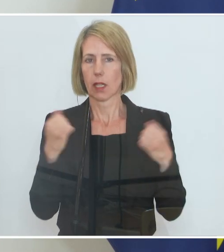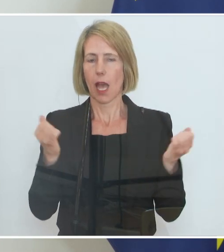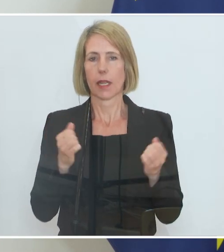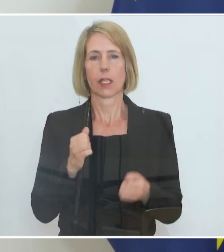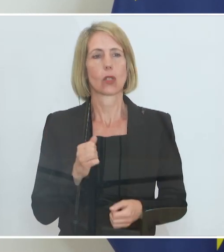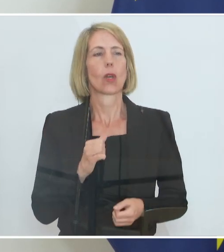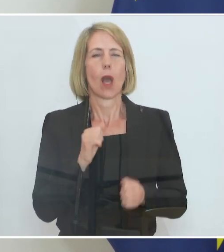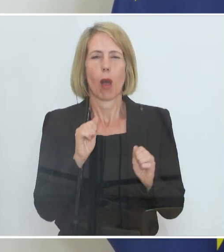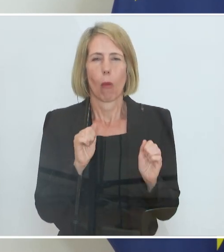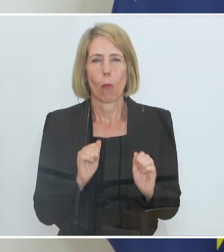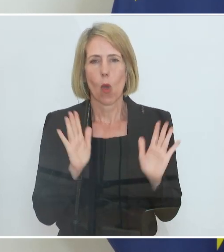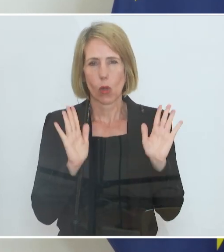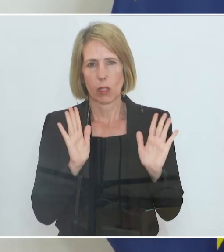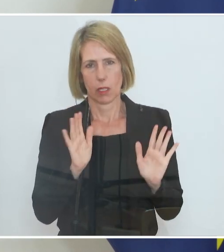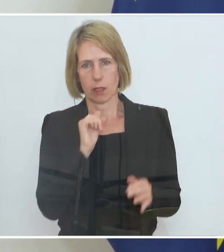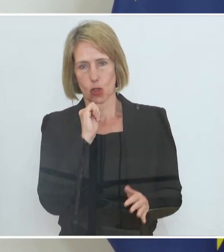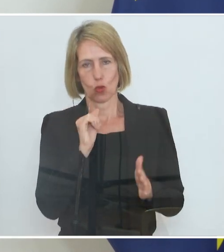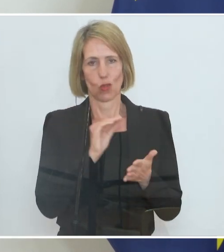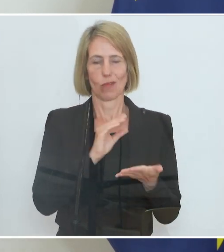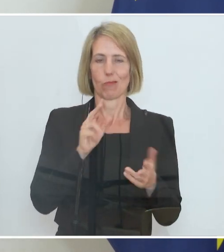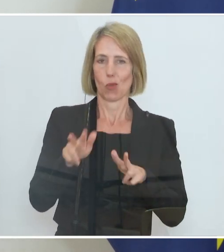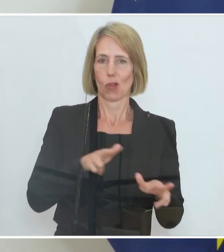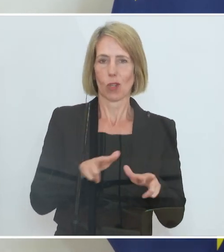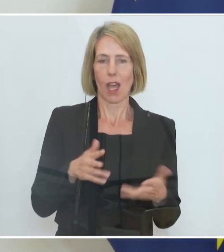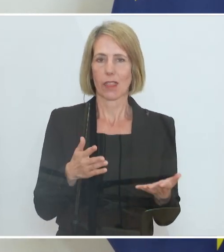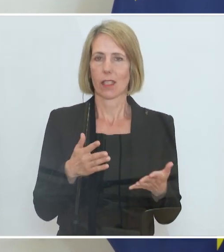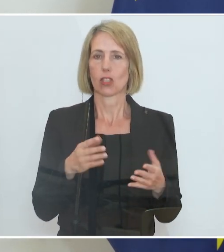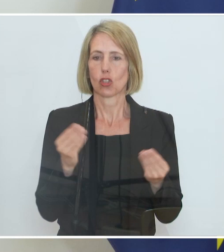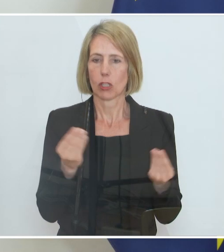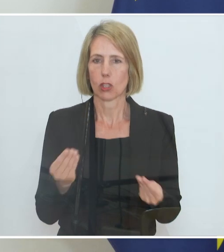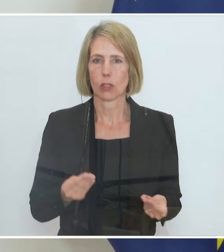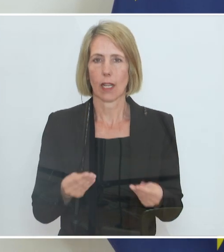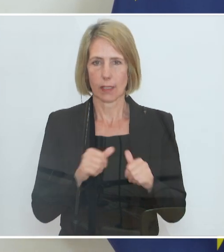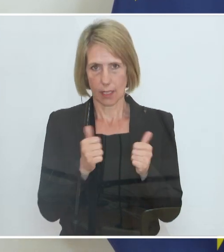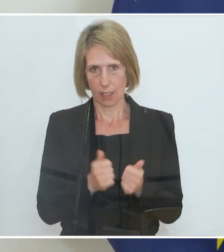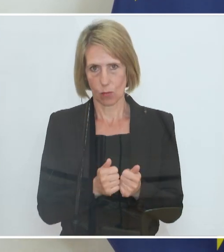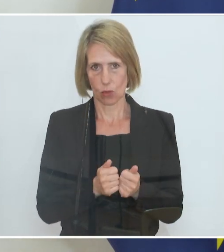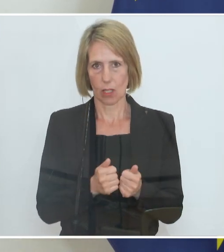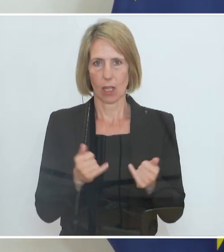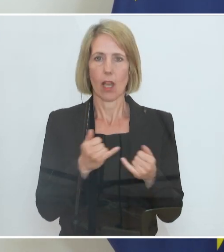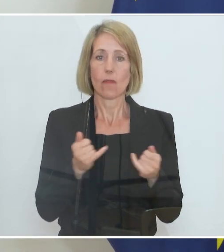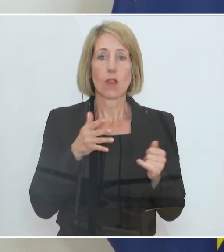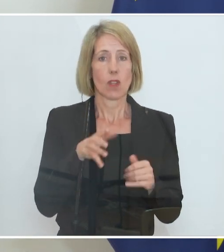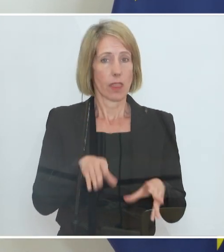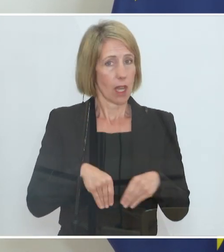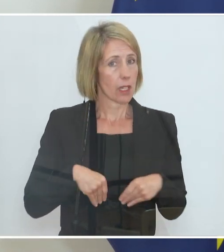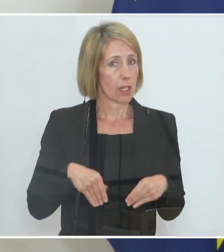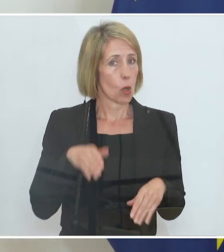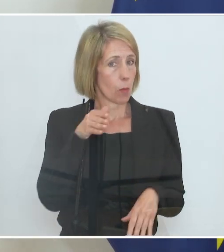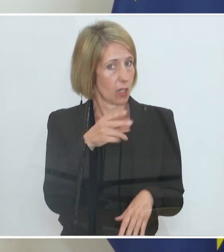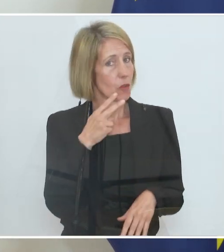unbürokratisch im Sinne der Betriebe zu gestalten. Und ich glaube, das ist das ganz Entscheidende. Wie es angenommen wird, werden wir dann sehen.